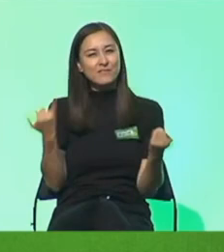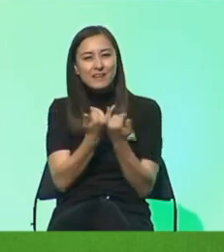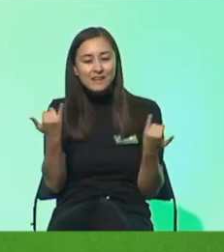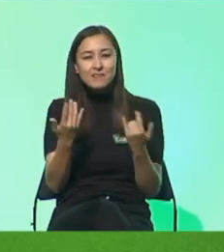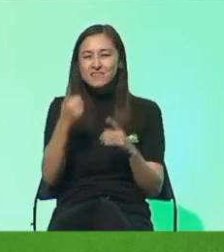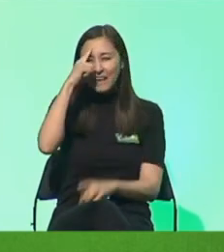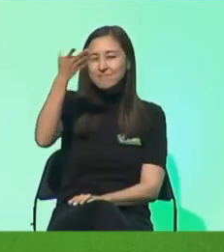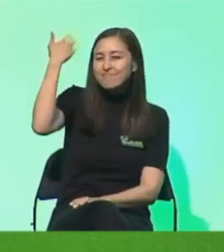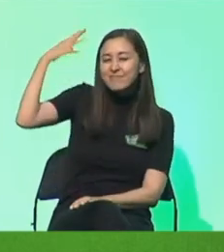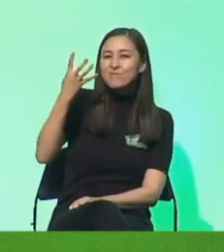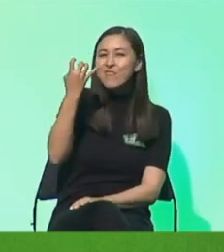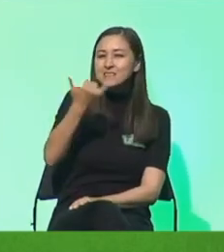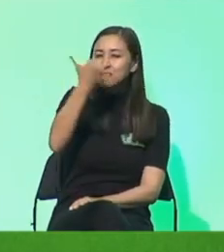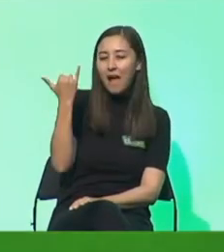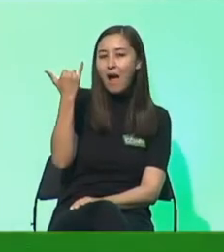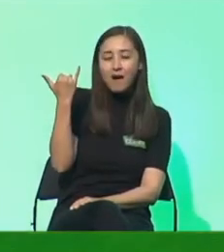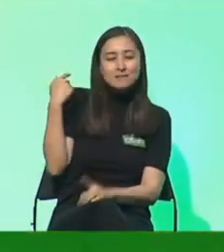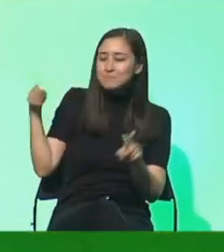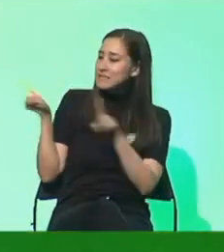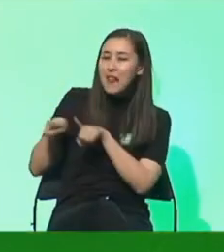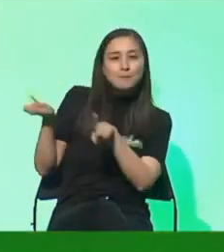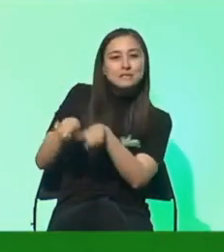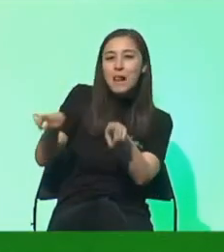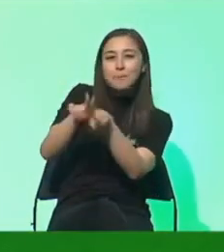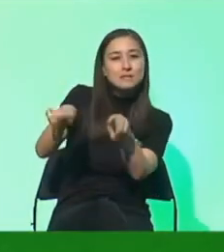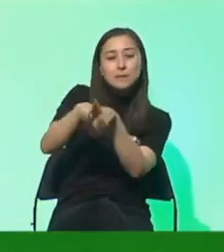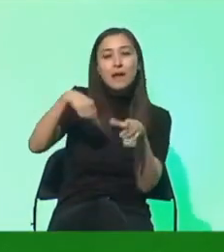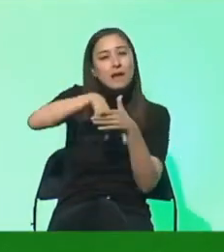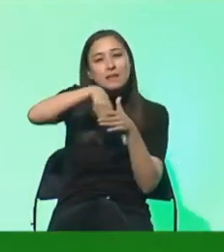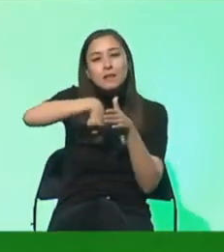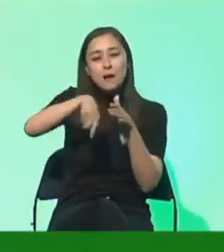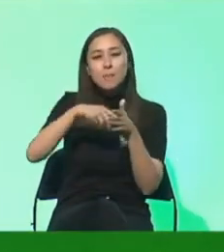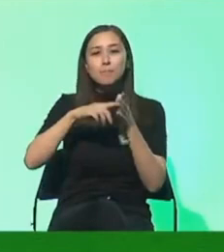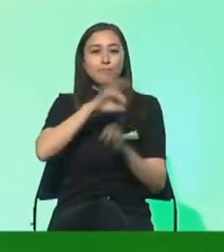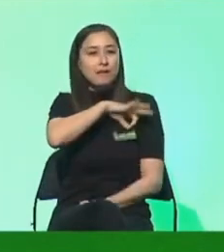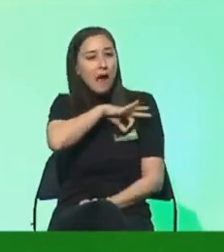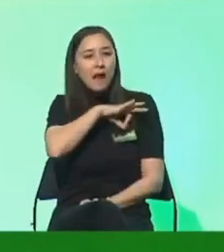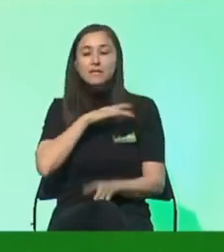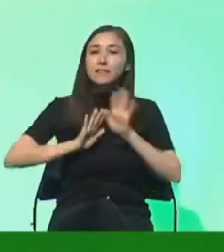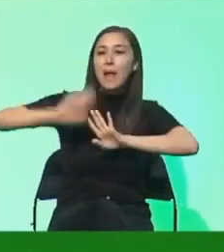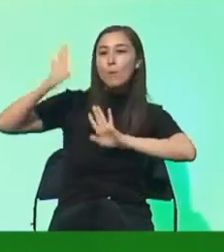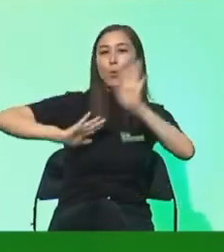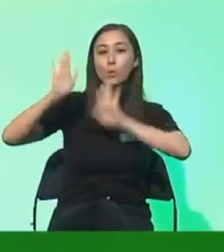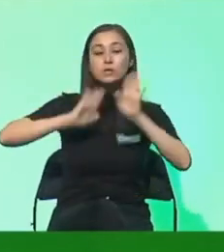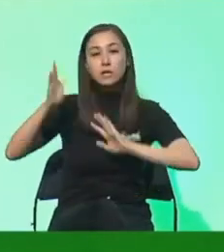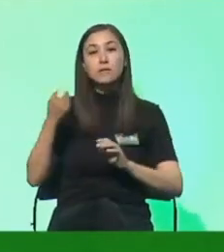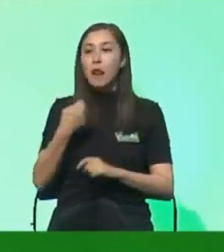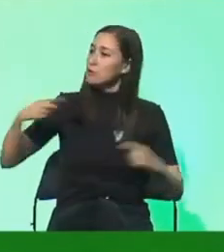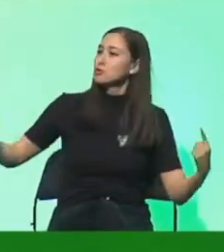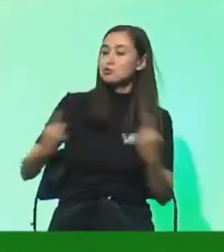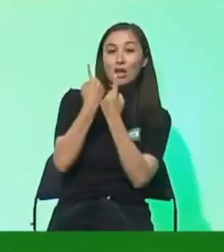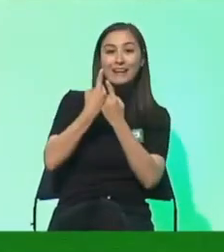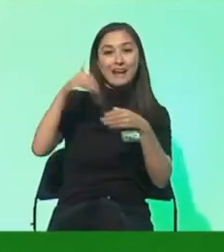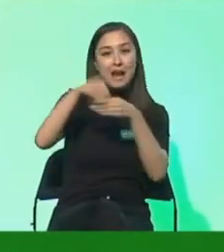40 Jahre lang machen wir nichts anderes. Das ist unsere innerparteiliche Demokratie, die sagt, wir streiten auf inhaltlich hohem Niveau,